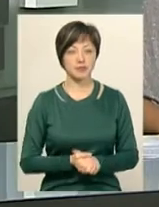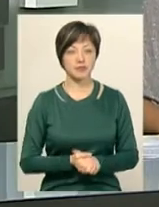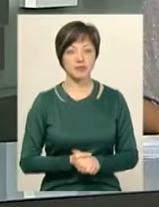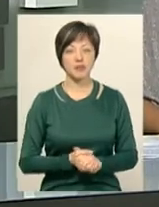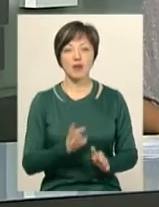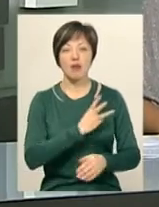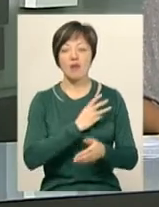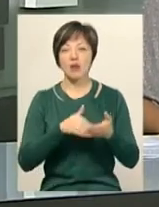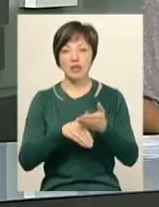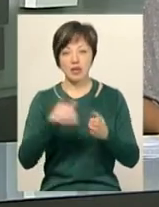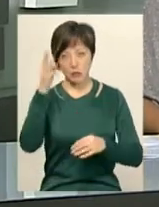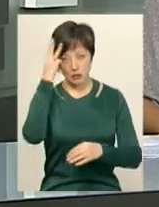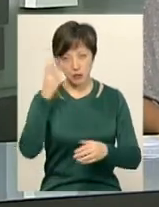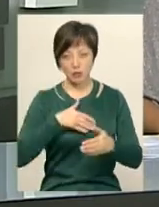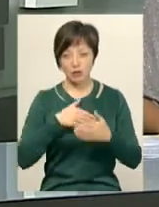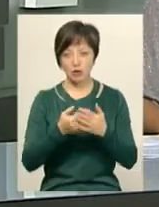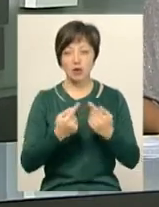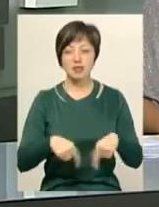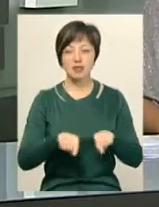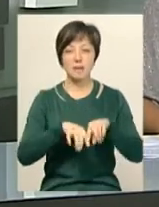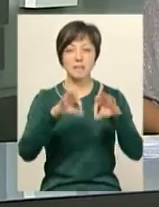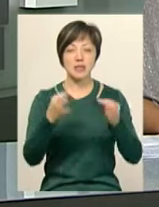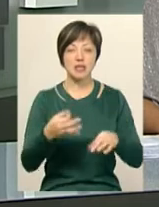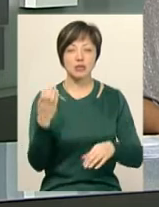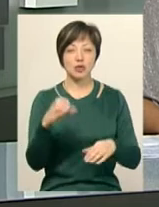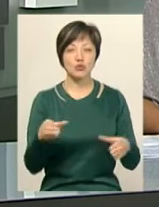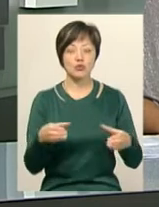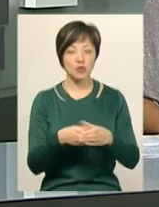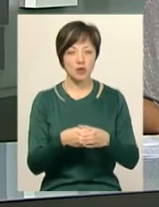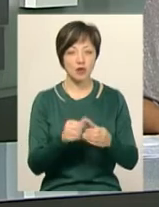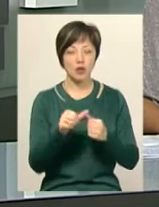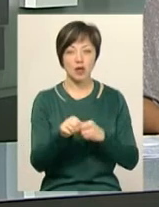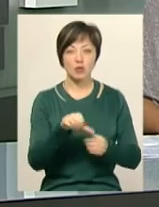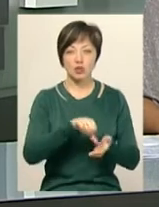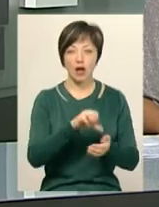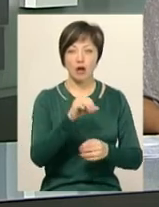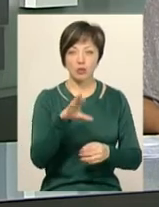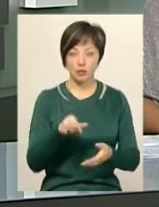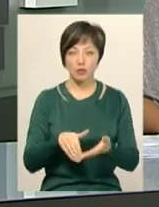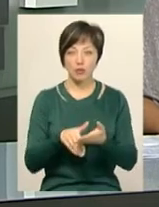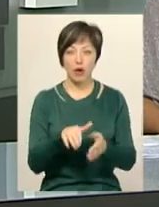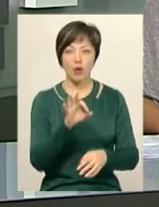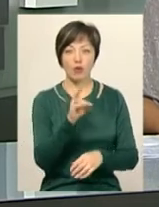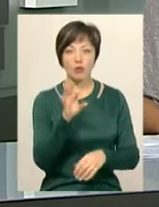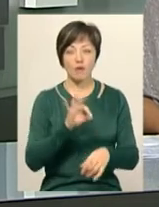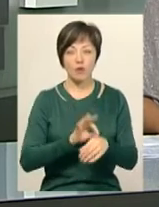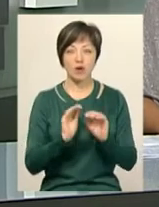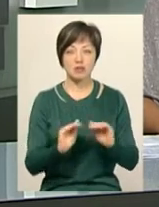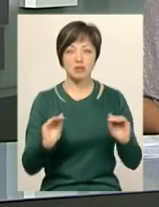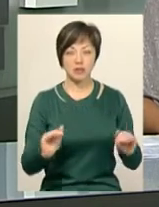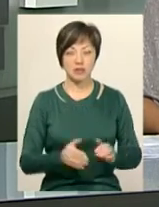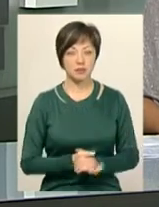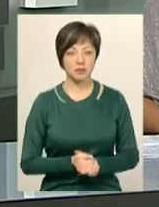Волонтери Хмельницької громадської організації «Мистецька сотня гайдамаки», окрім АТОвців, допомагають онкохворим дітям, каже